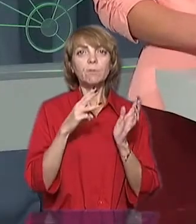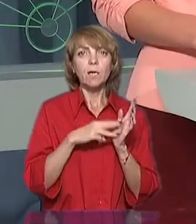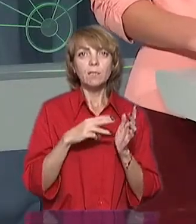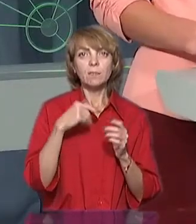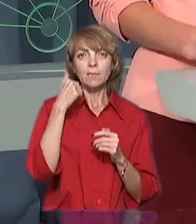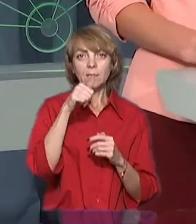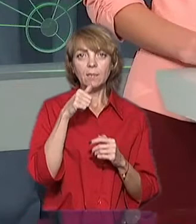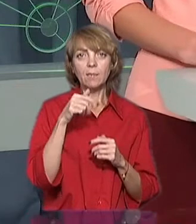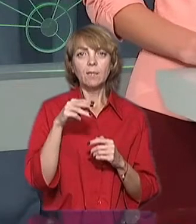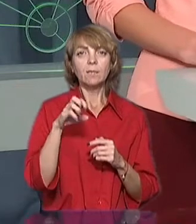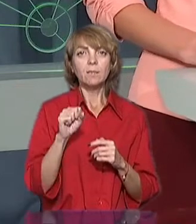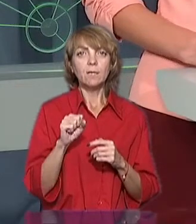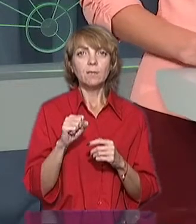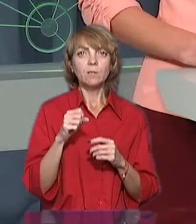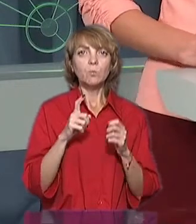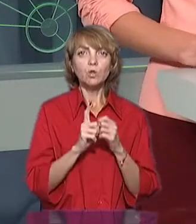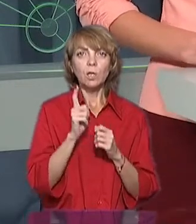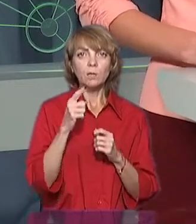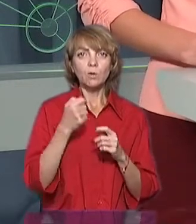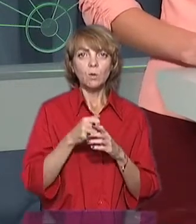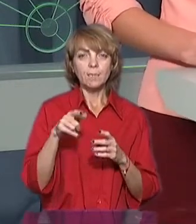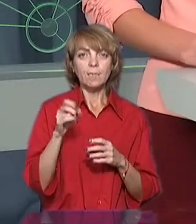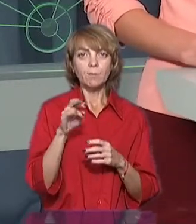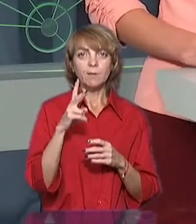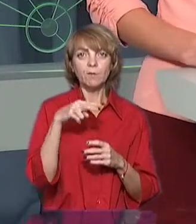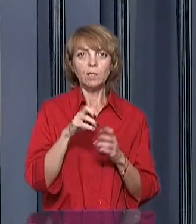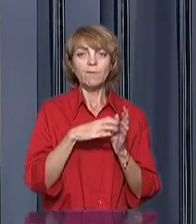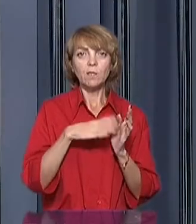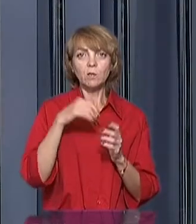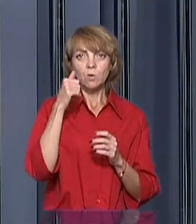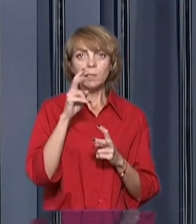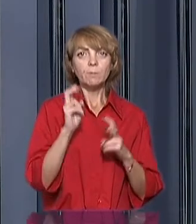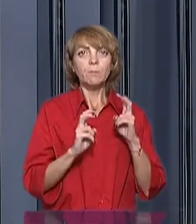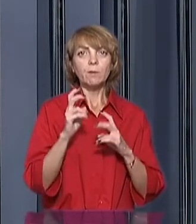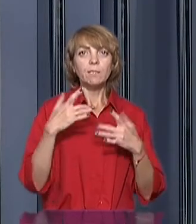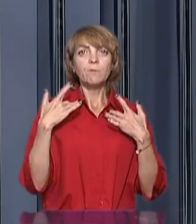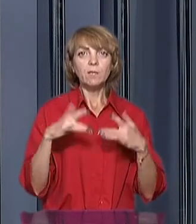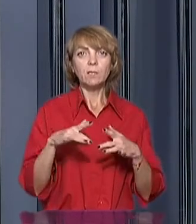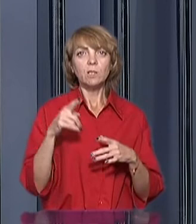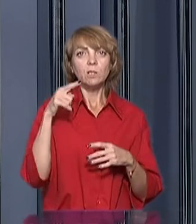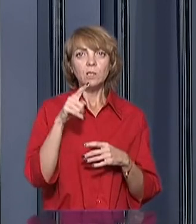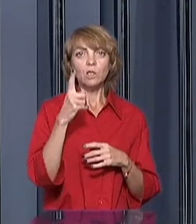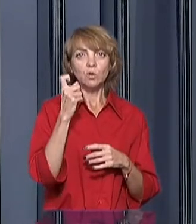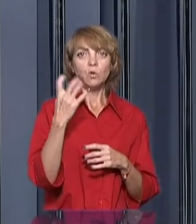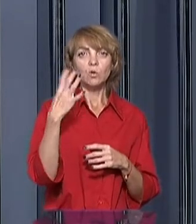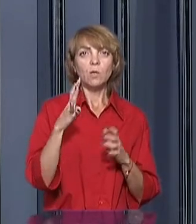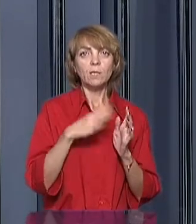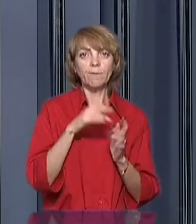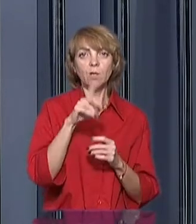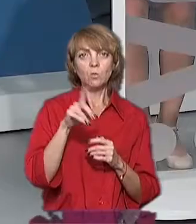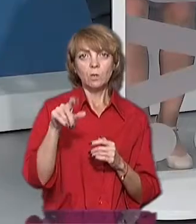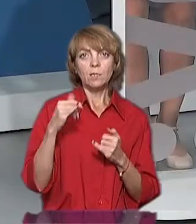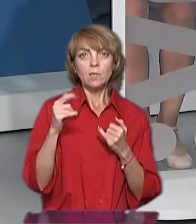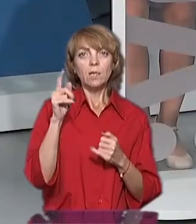рік та спочатку до серпня 2019 року з підприємства звільнилися 1149 людей.